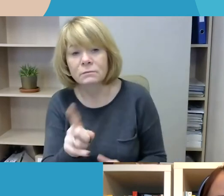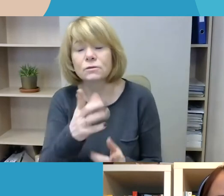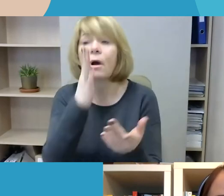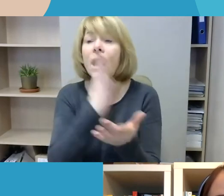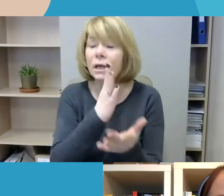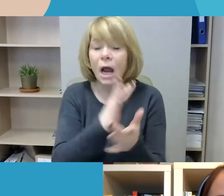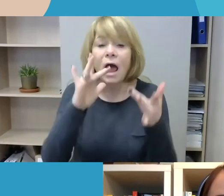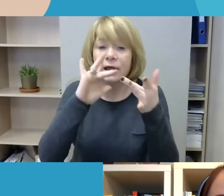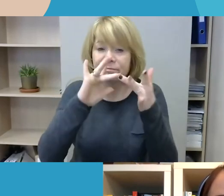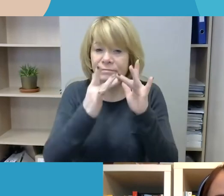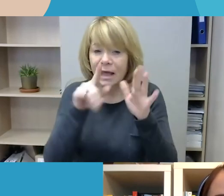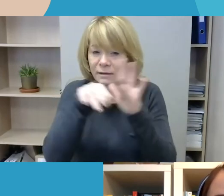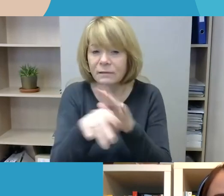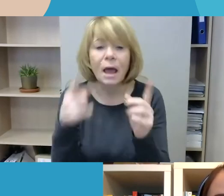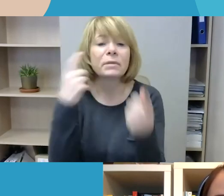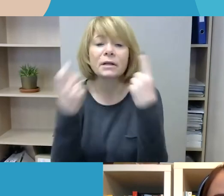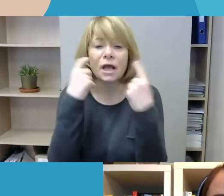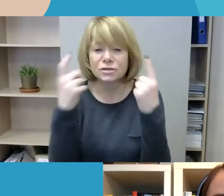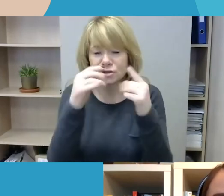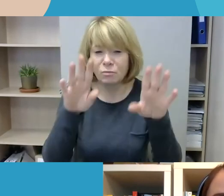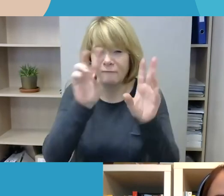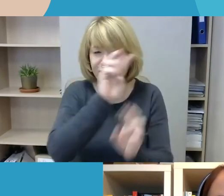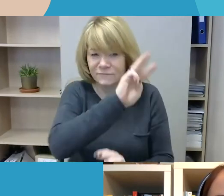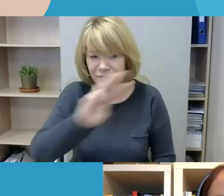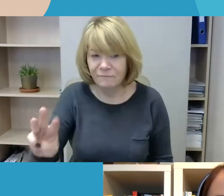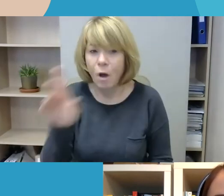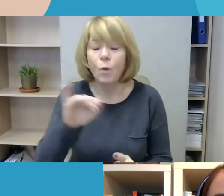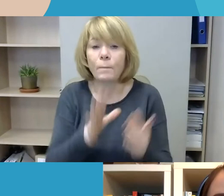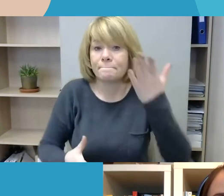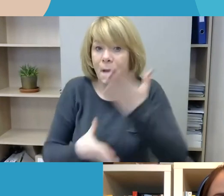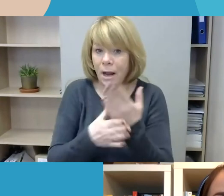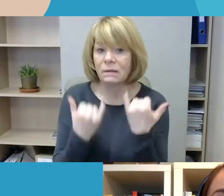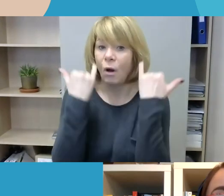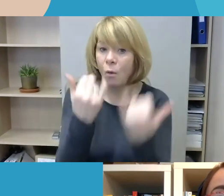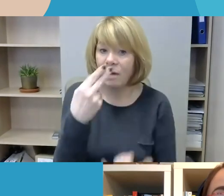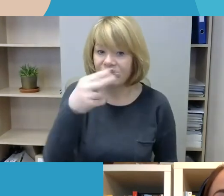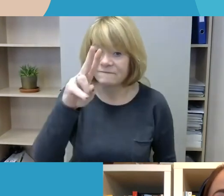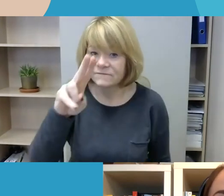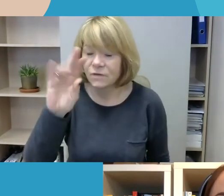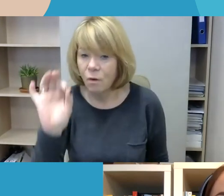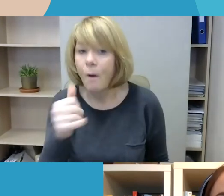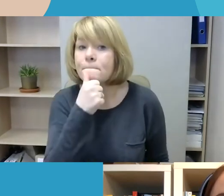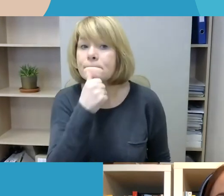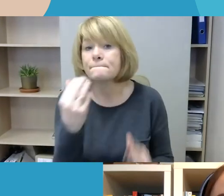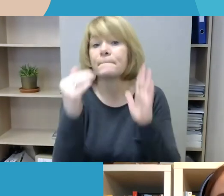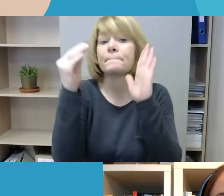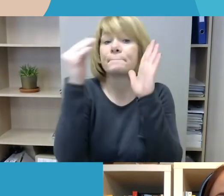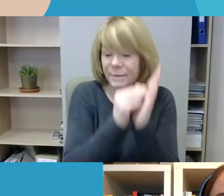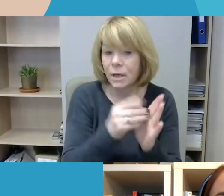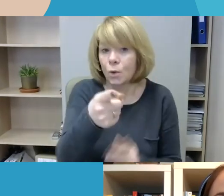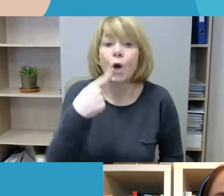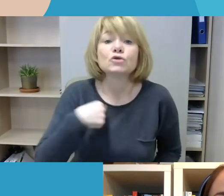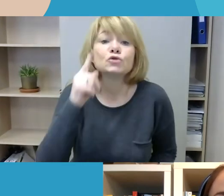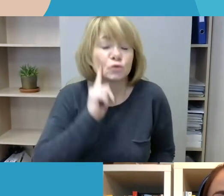pranešimų platforma, kurioje pagalba teikia nevyriausybinės organizacijos. Jeigu jūs pažymėsite, kad norite pagalbą gauti, ir